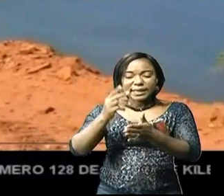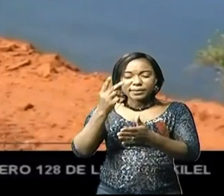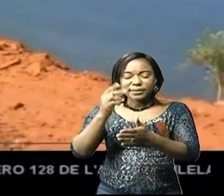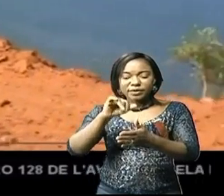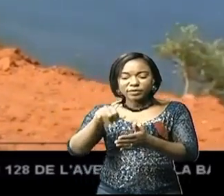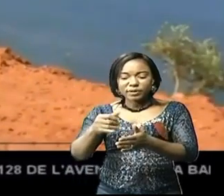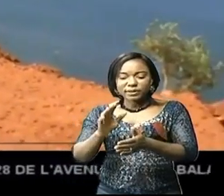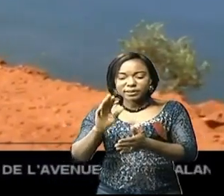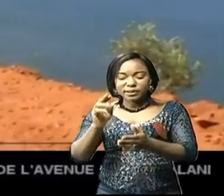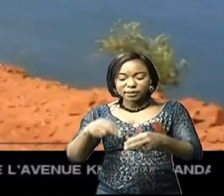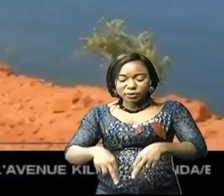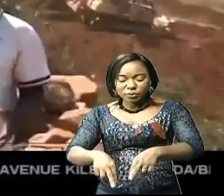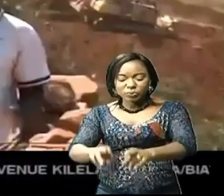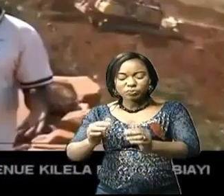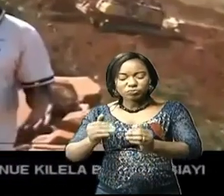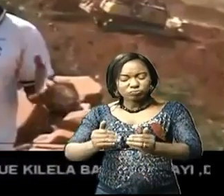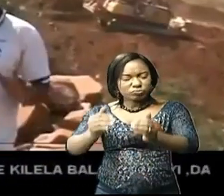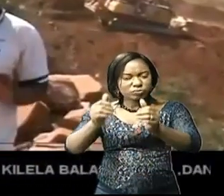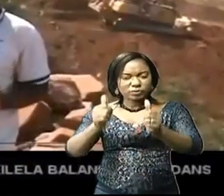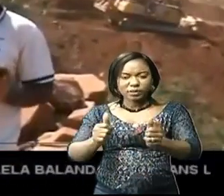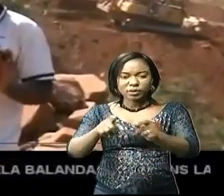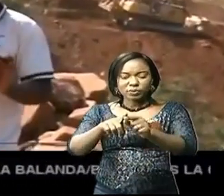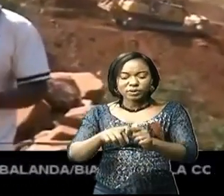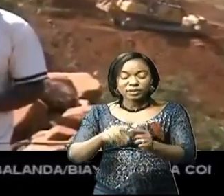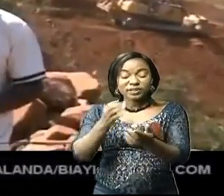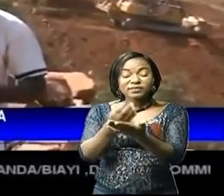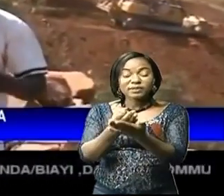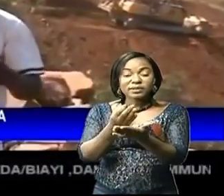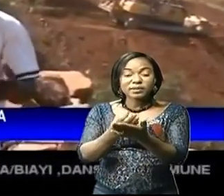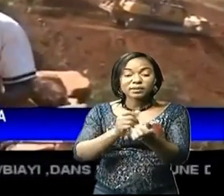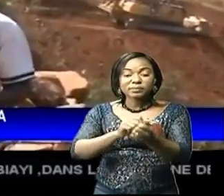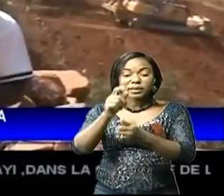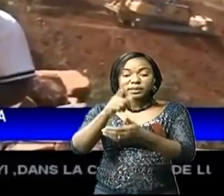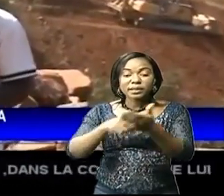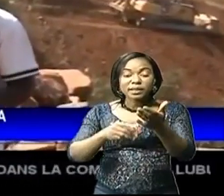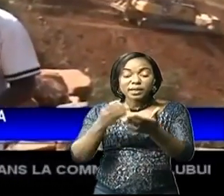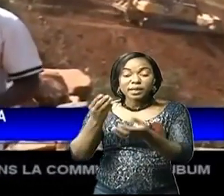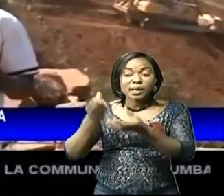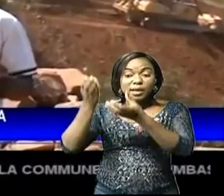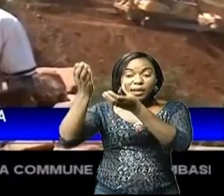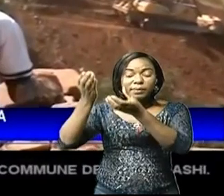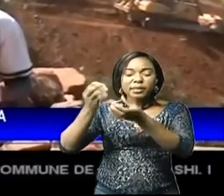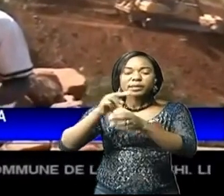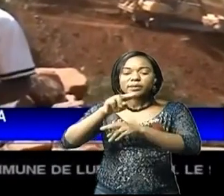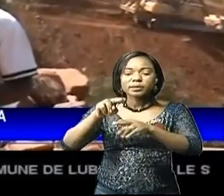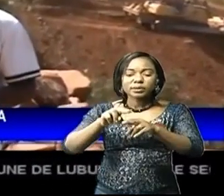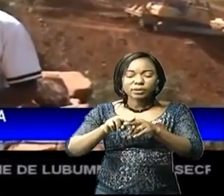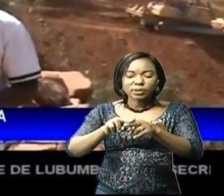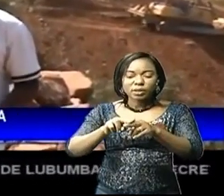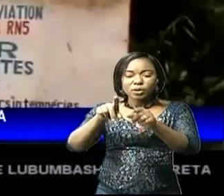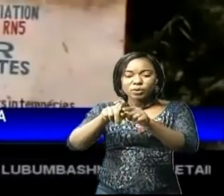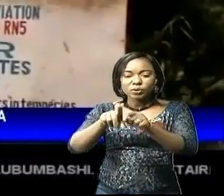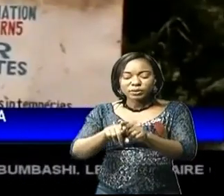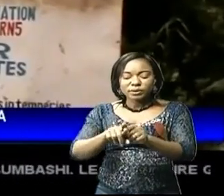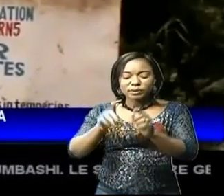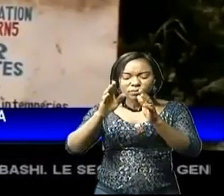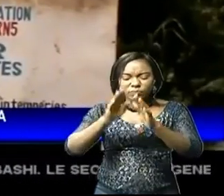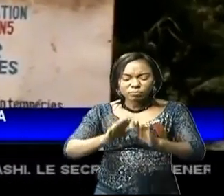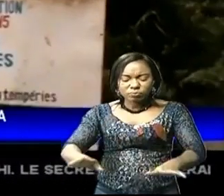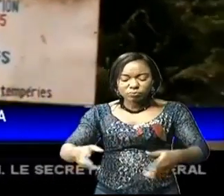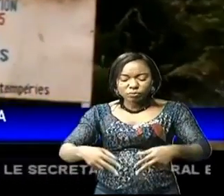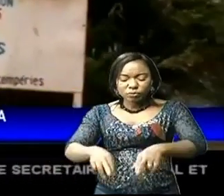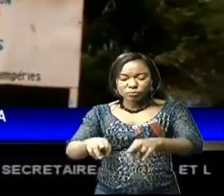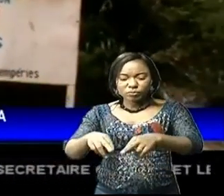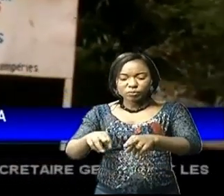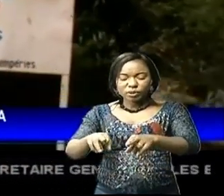évoluent normalement. Ces travaux sont financés par les trésors publics à travers le Fonds national d'entretien routier faunaire